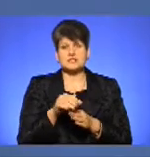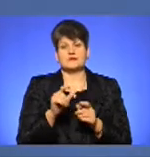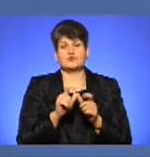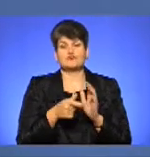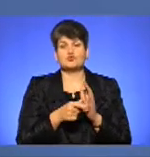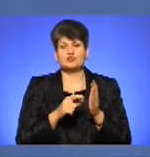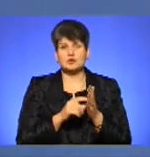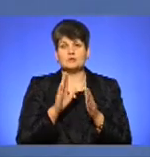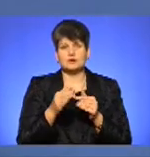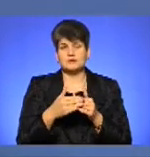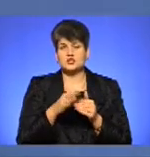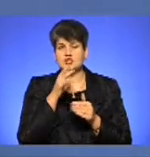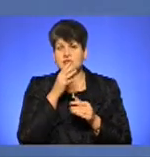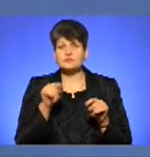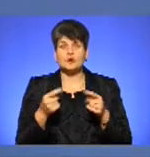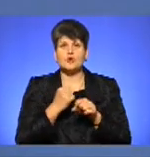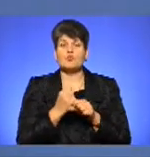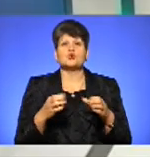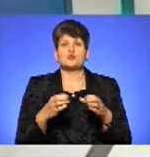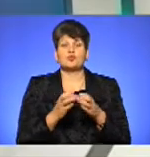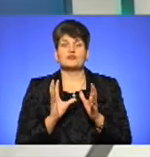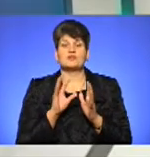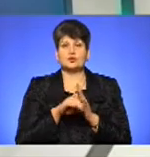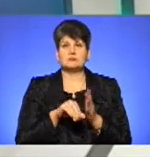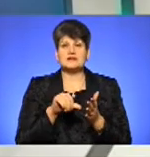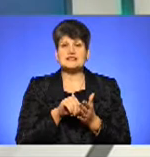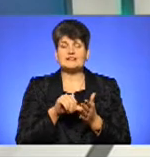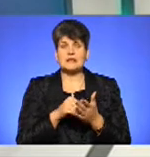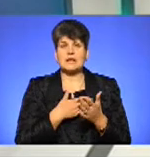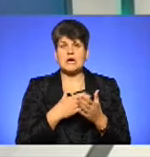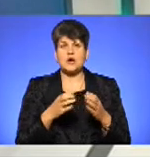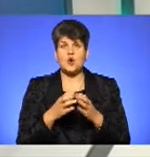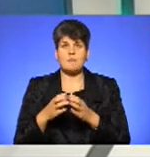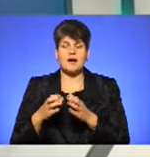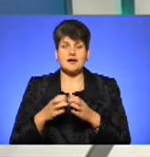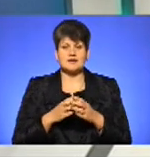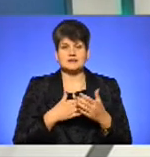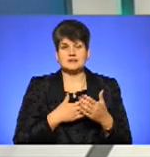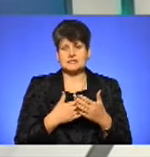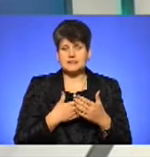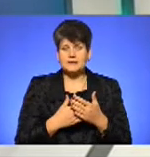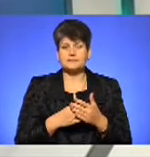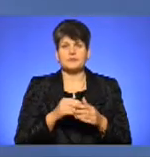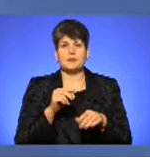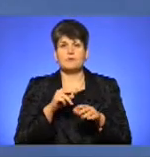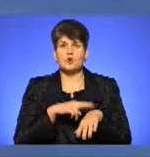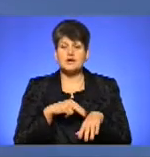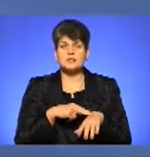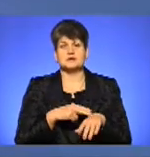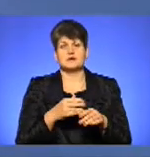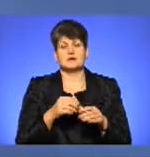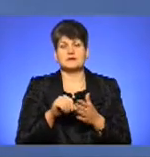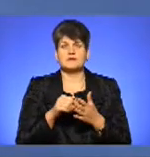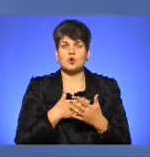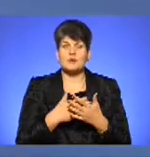в найближчий час буде створена робоча група, у яку увійдуть представники громадськості, поліції, обласної адміністрації, громадських організацій, які